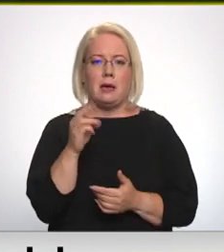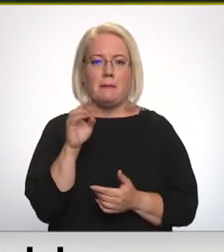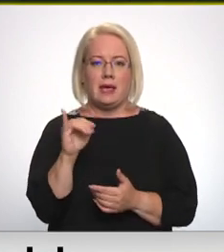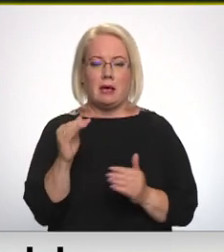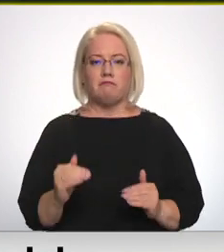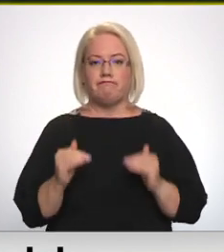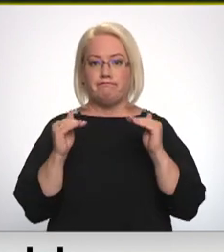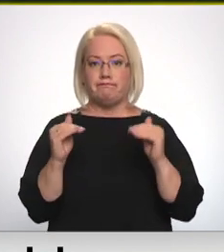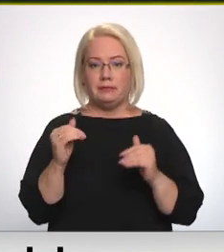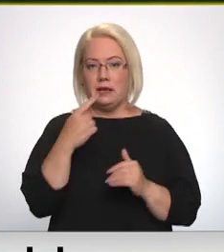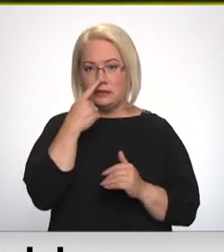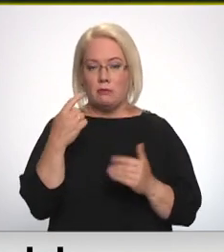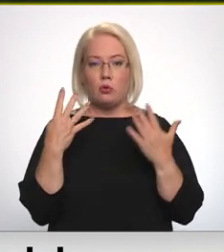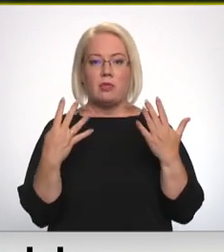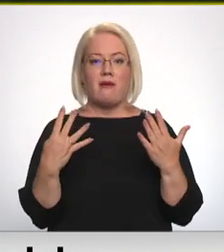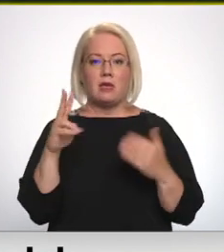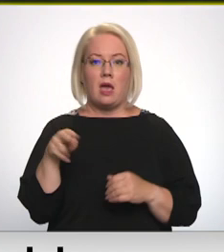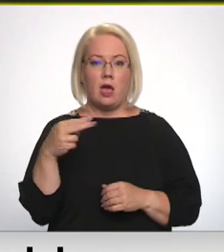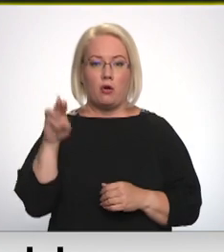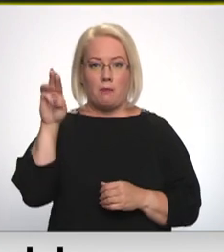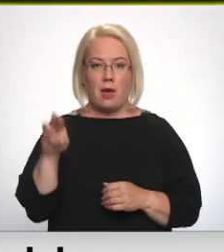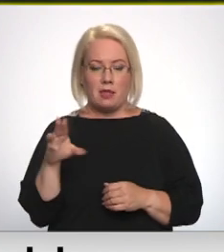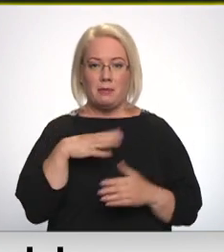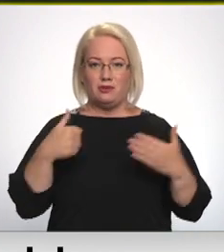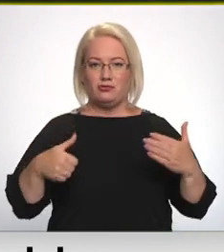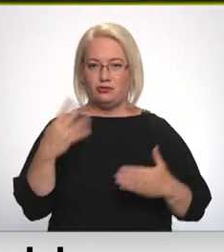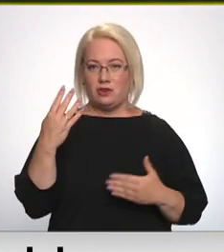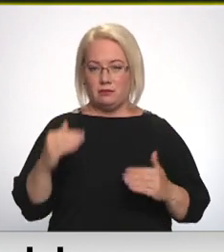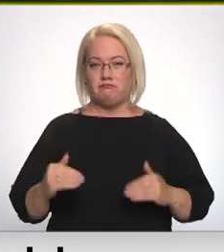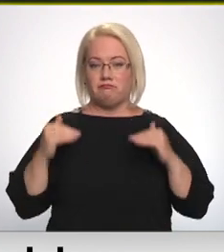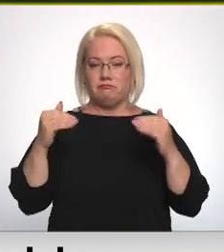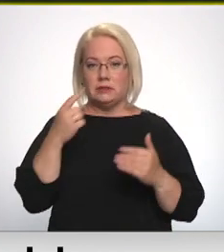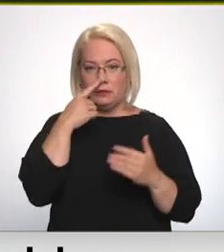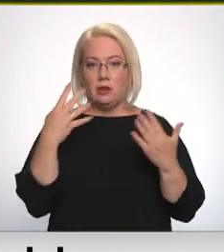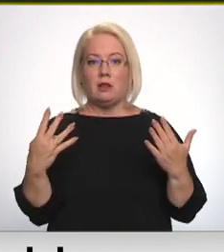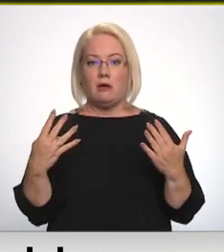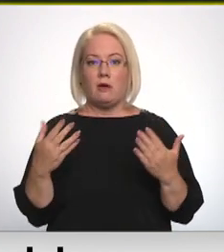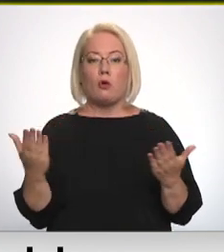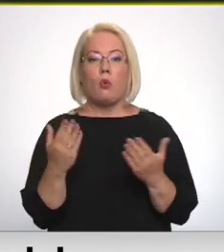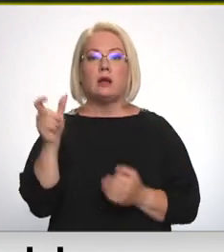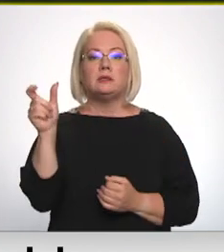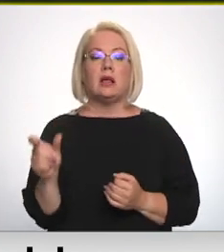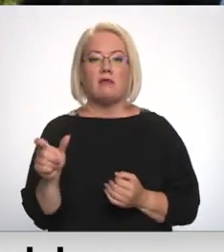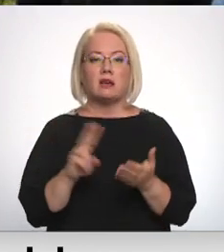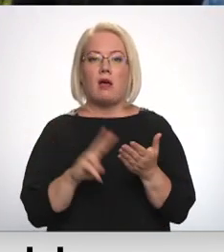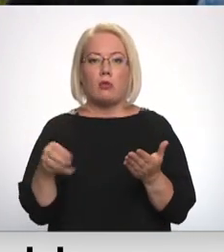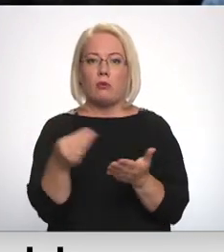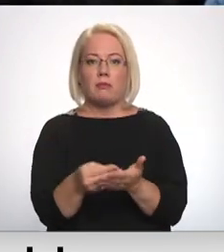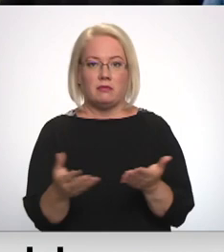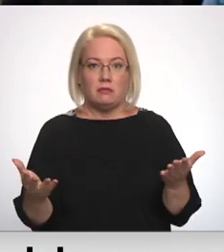paukstināts līdz 109 eiro mēnesī no 64, bet ko cilvēks var atļauties?